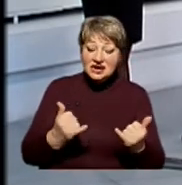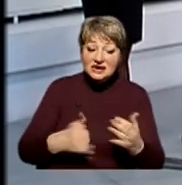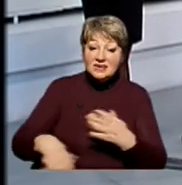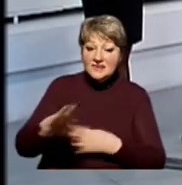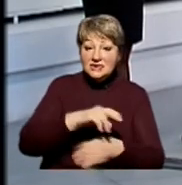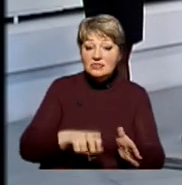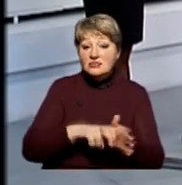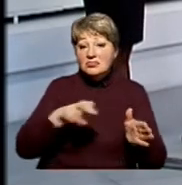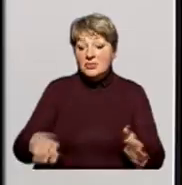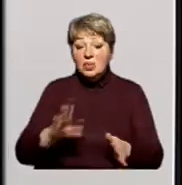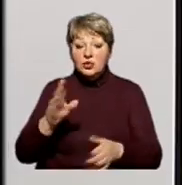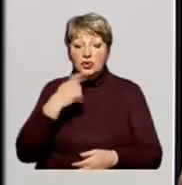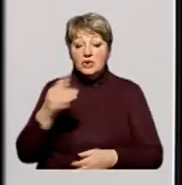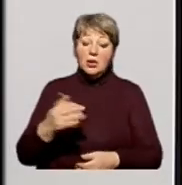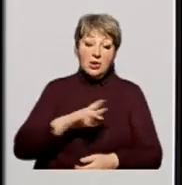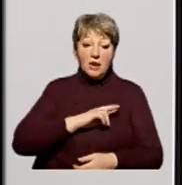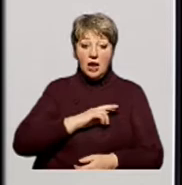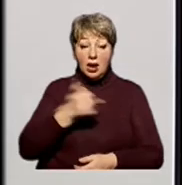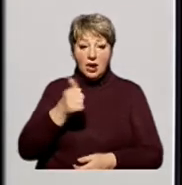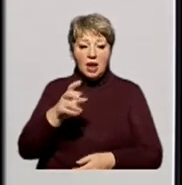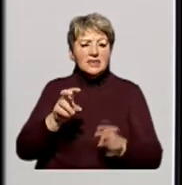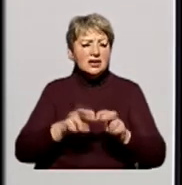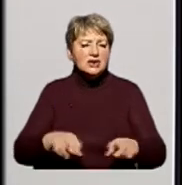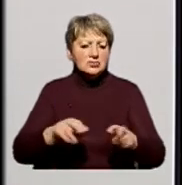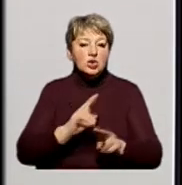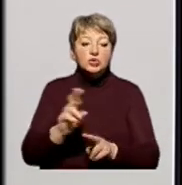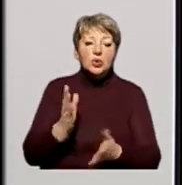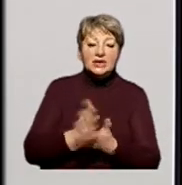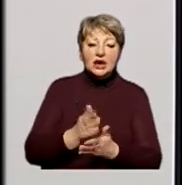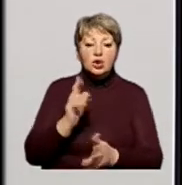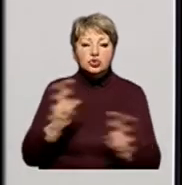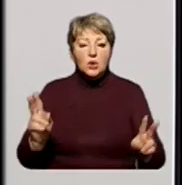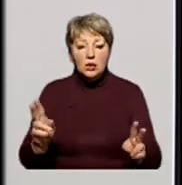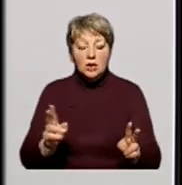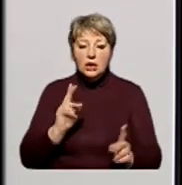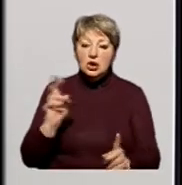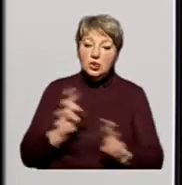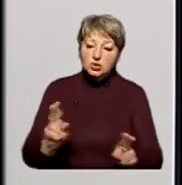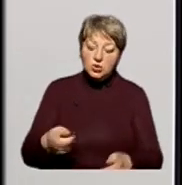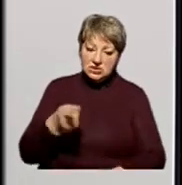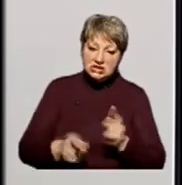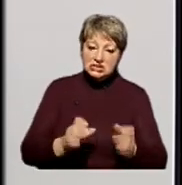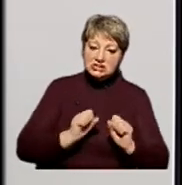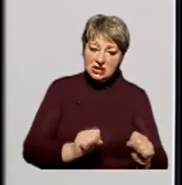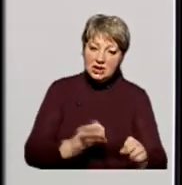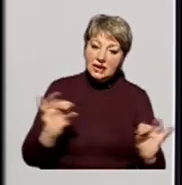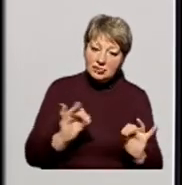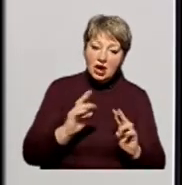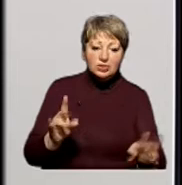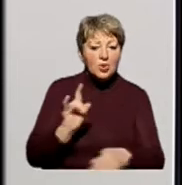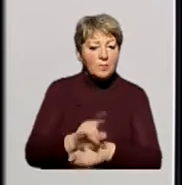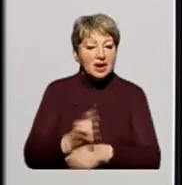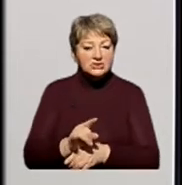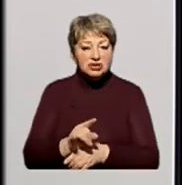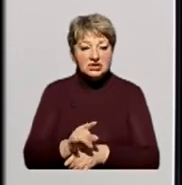всі вийдуть і всі будуть говорити, які вони хороші. Але розберіться, товариство, хто є хто. І хто дійсно захищає ваші інтереси, а хто вам бреше.